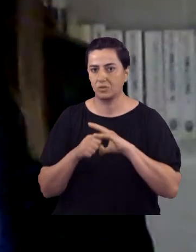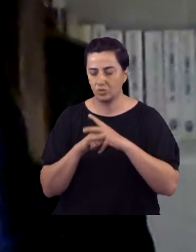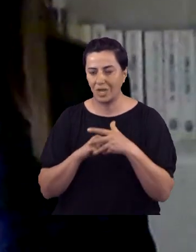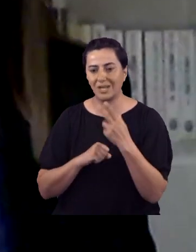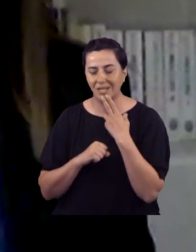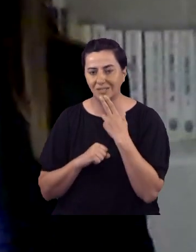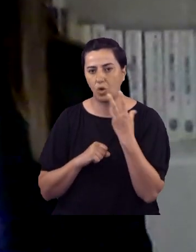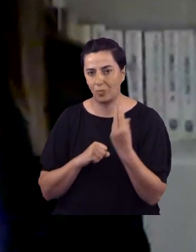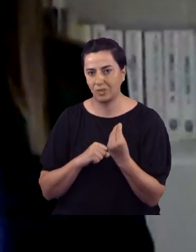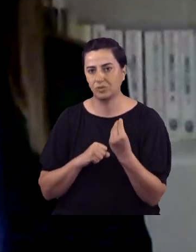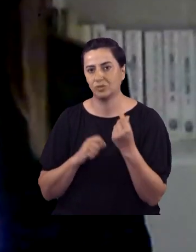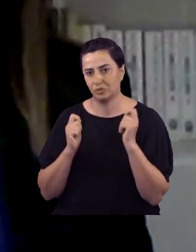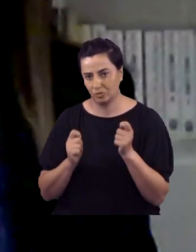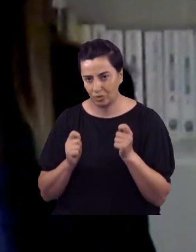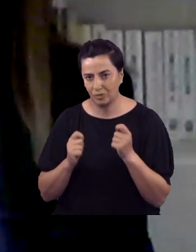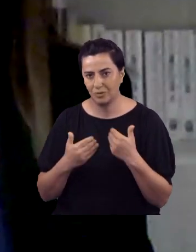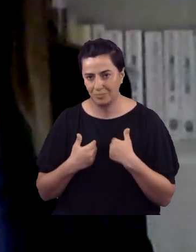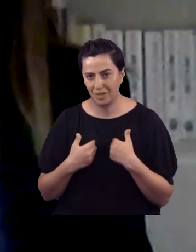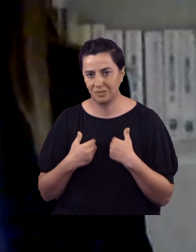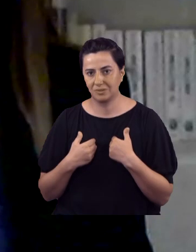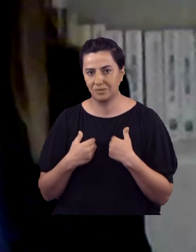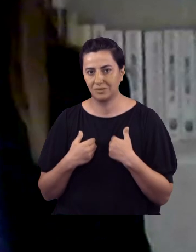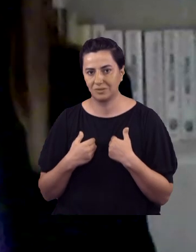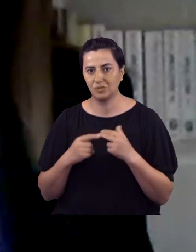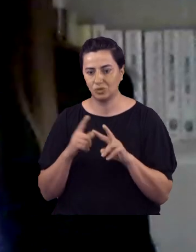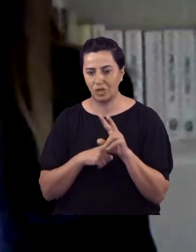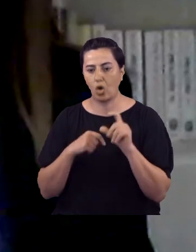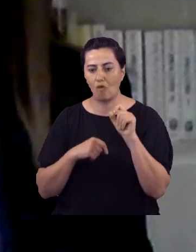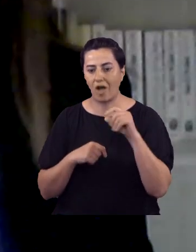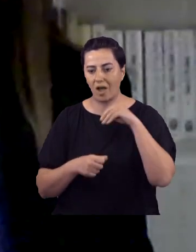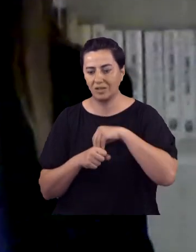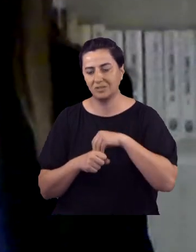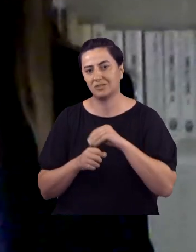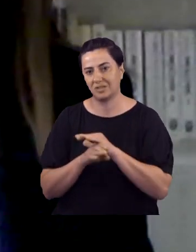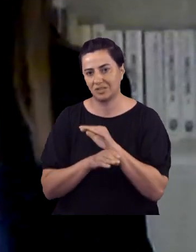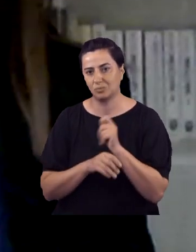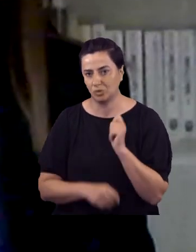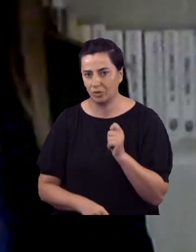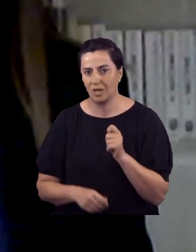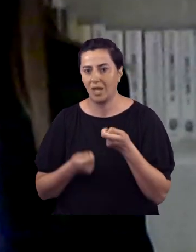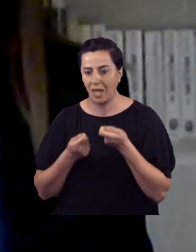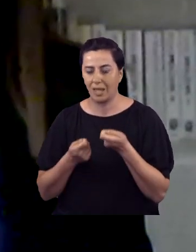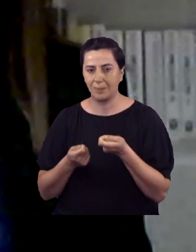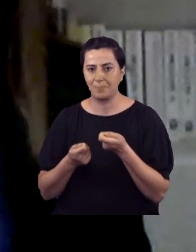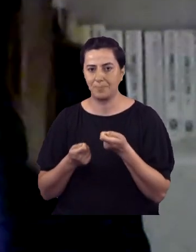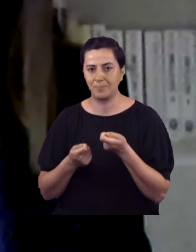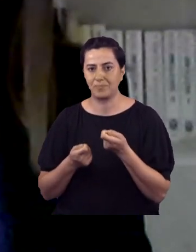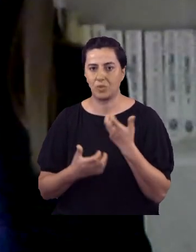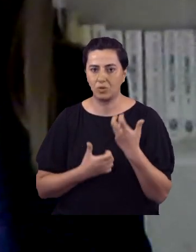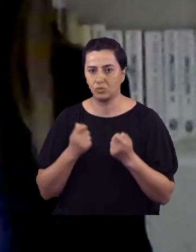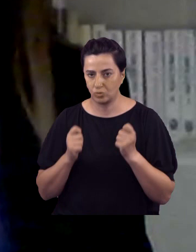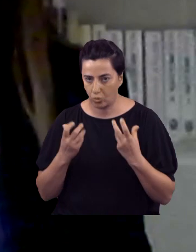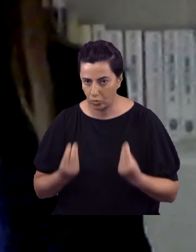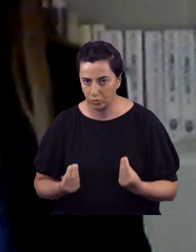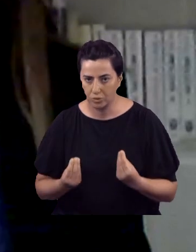kadın olmak her zaman zordur. Ben de Yüksekova'da bunun en büyük sıkıntısını yaşadım. Eğitim hayatım çok meşakkatli